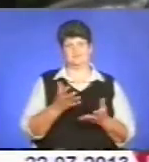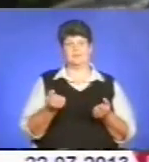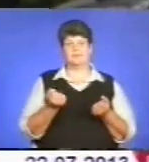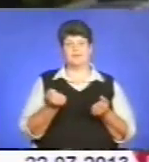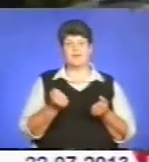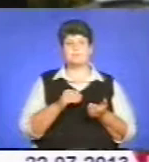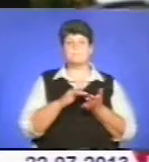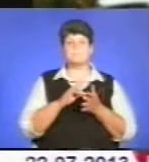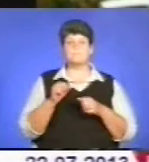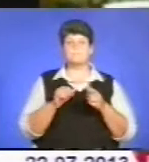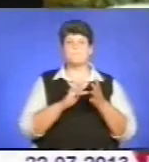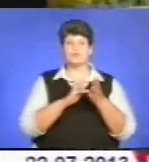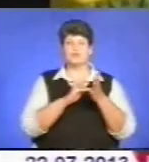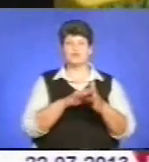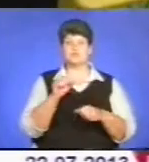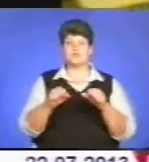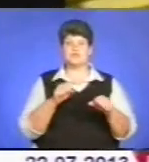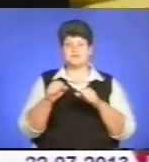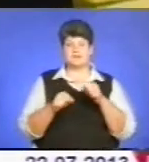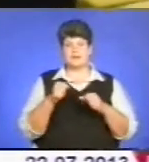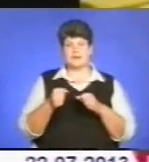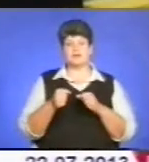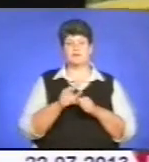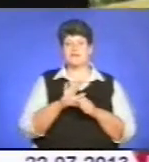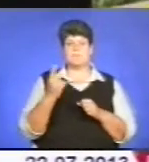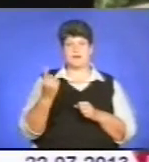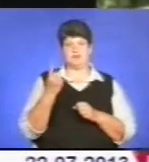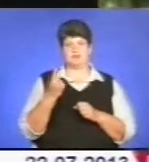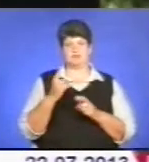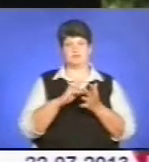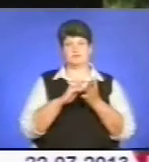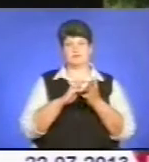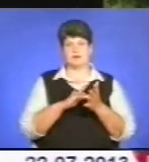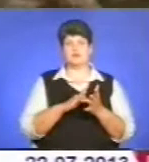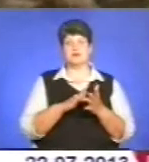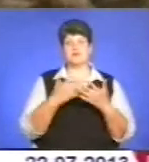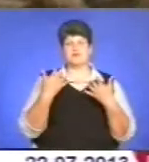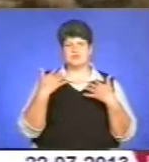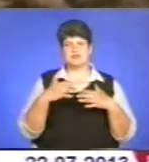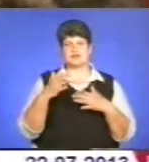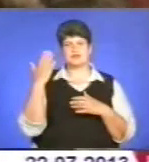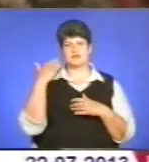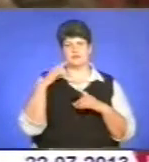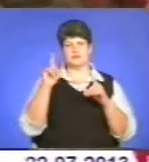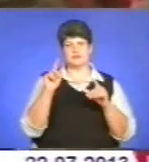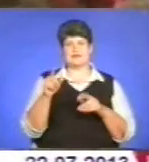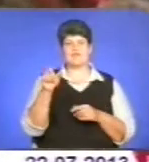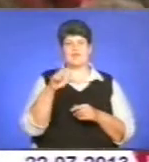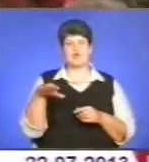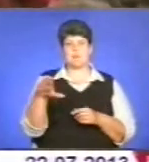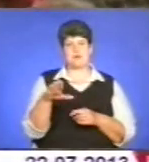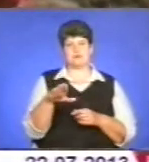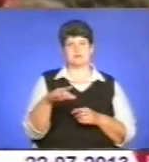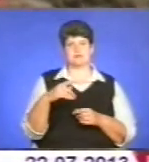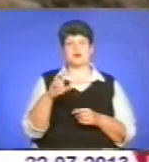Подорож на велосипеді Україною не перша тривала мандрівка для чоловіка. На двоколісному транспорті він вже відвідав немало європейських країн.